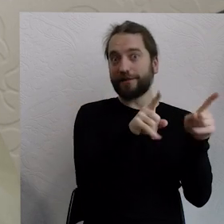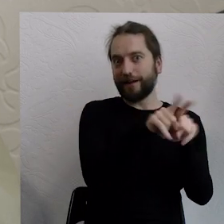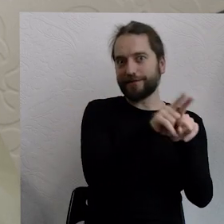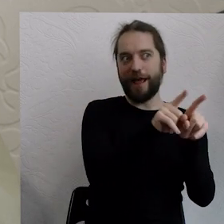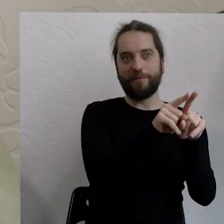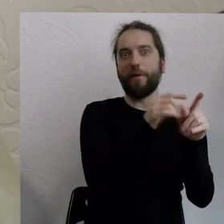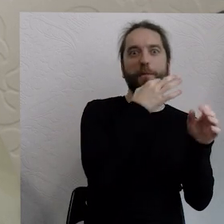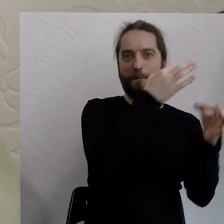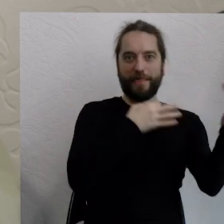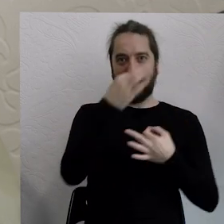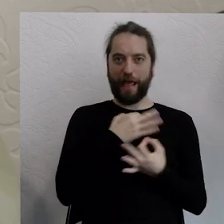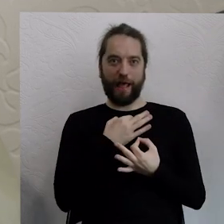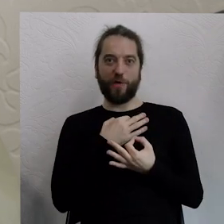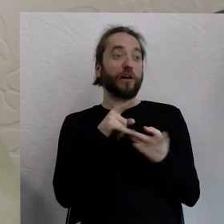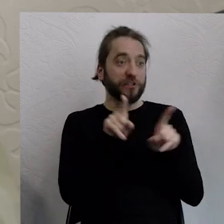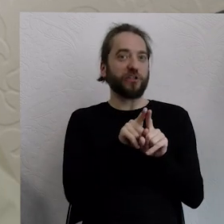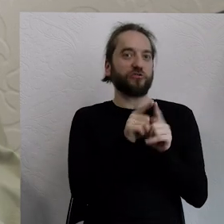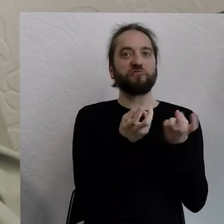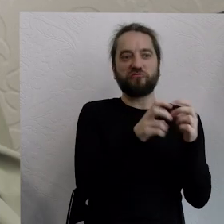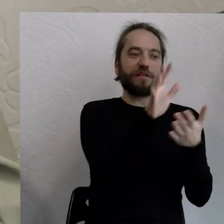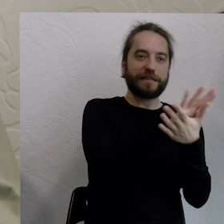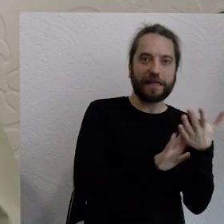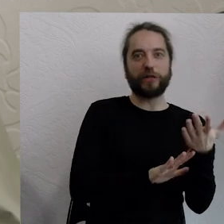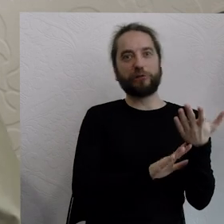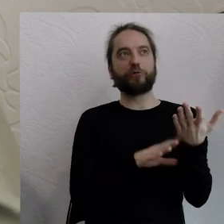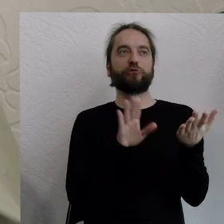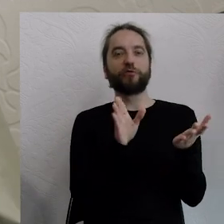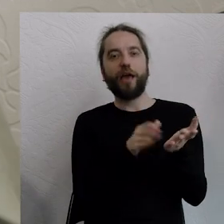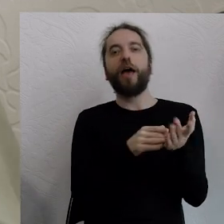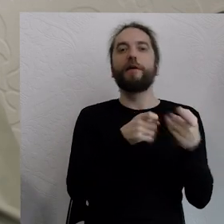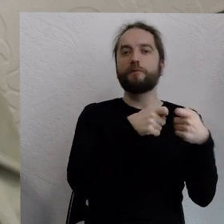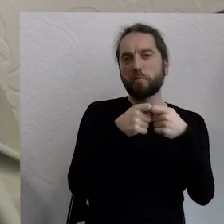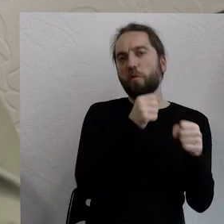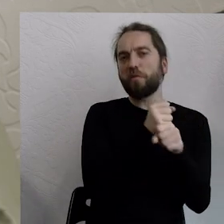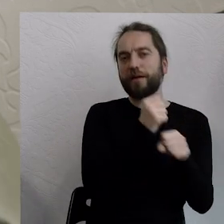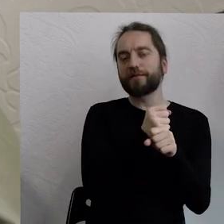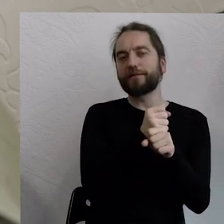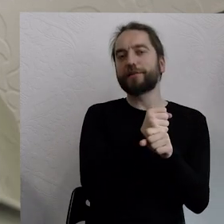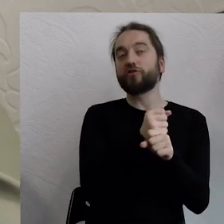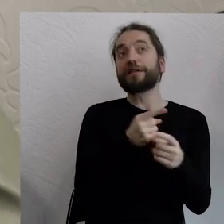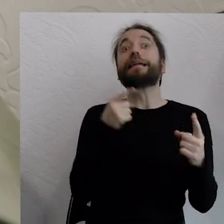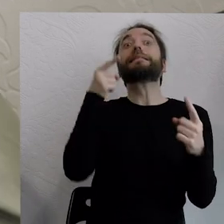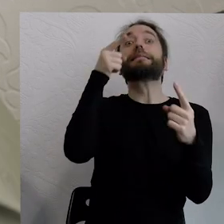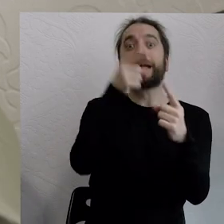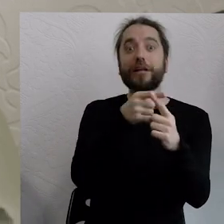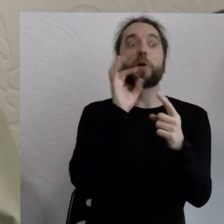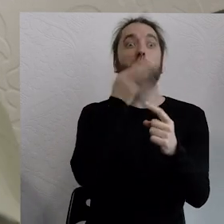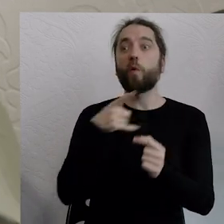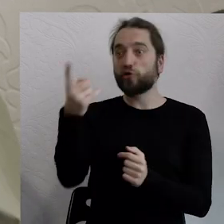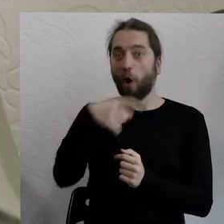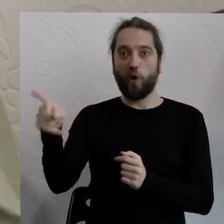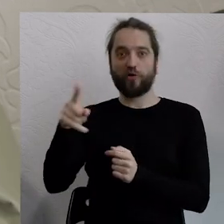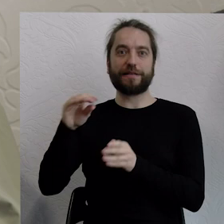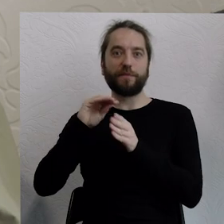organizacje tak też robiły scenariusze właśnie takie rówieśnicze, które są u nas takim głównym jakimś celem, że właśnie młode osoby prowadzą